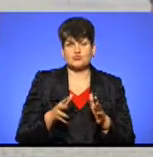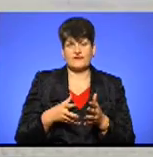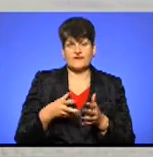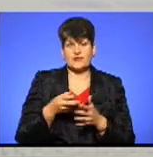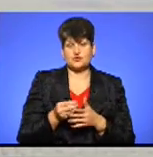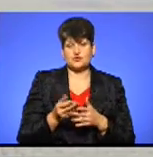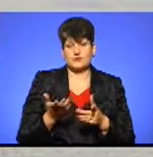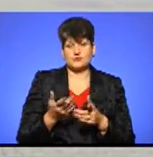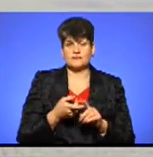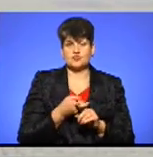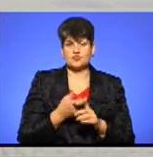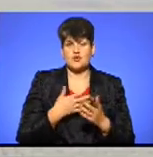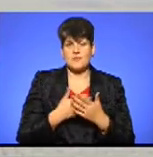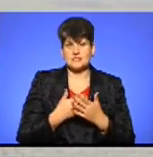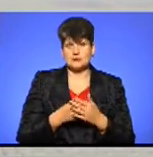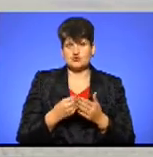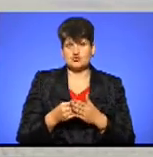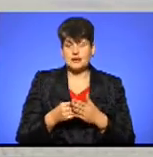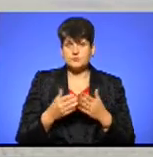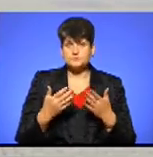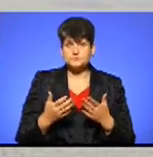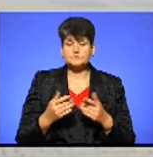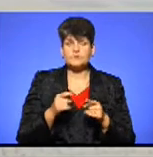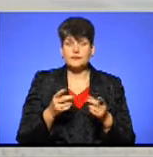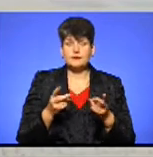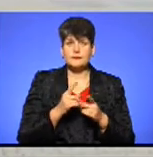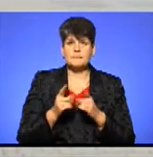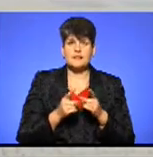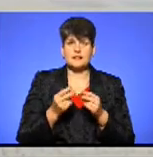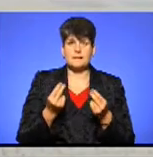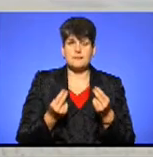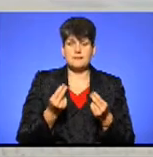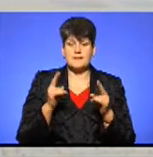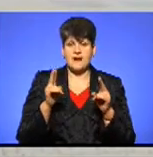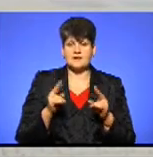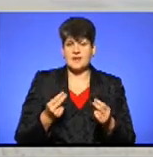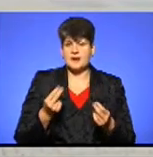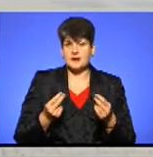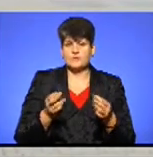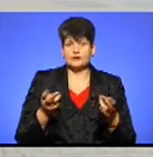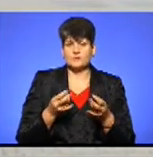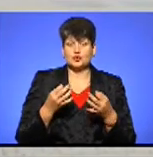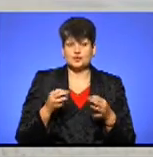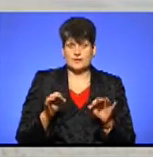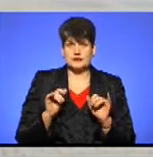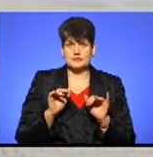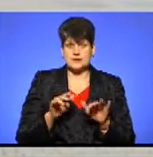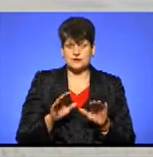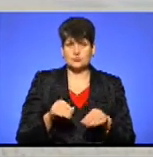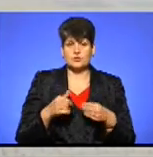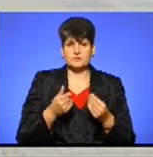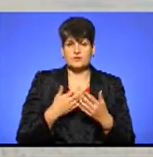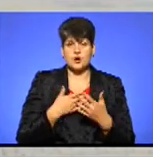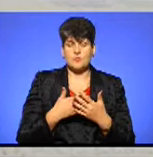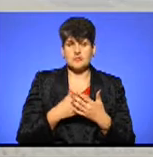через громадський бюджет. Тому потрібно міняти правила гри, потрібно дозволяти заходам подаватися на громадський